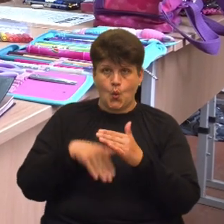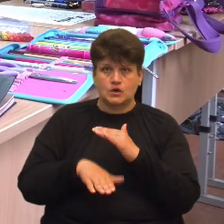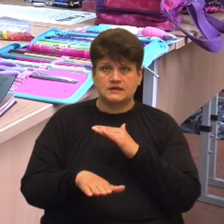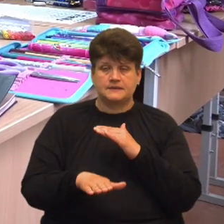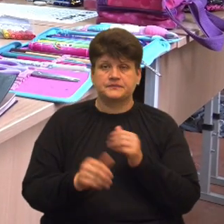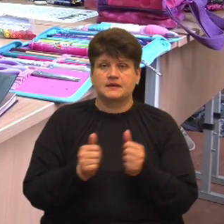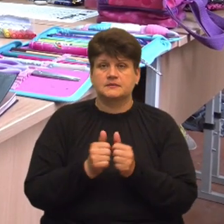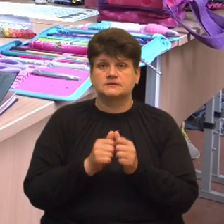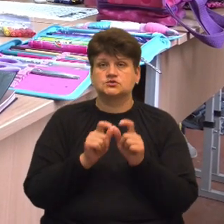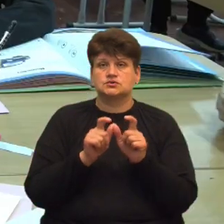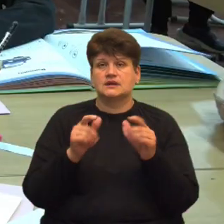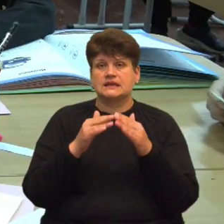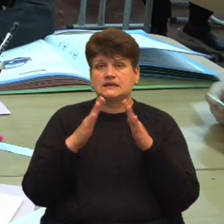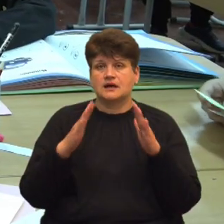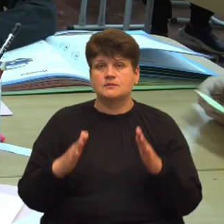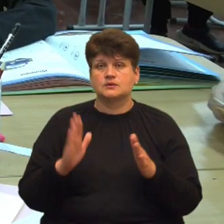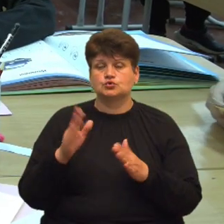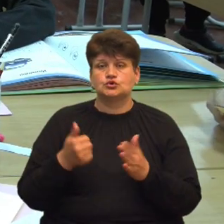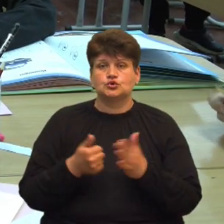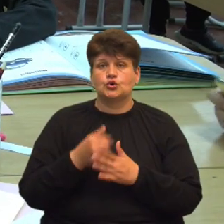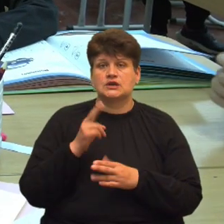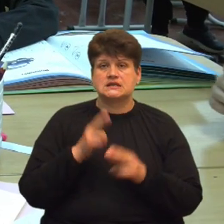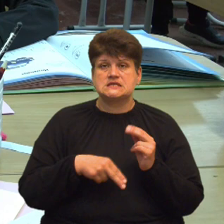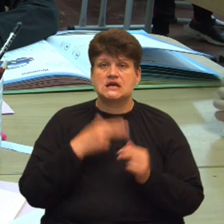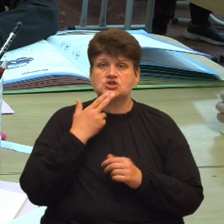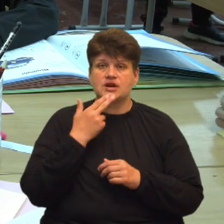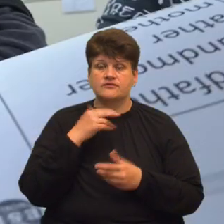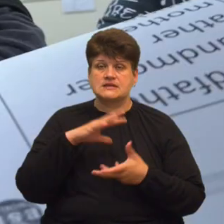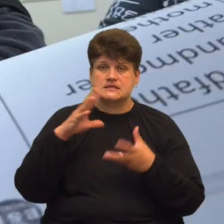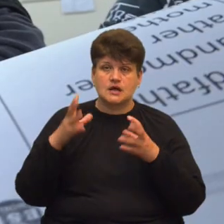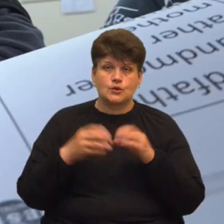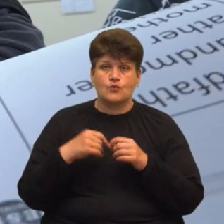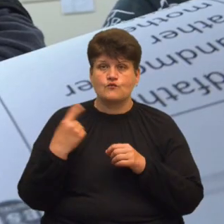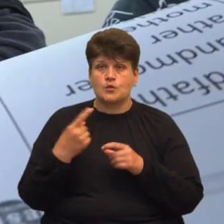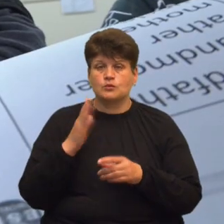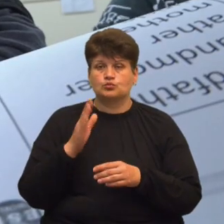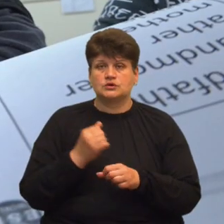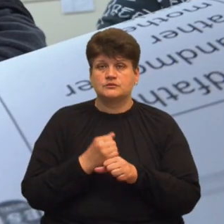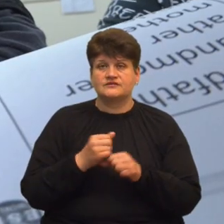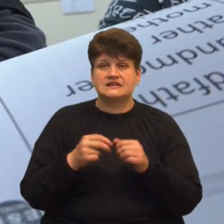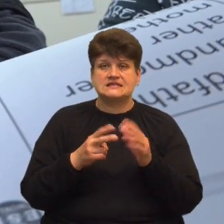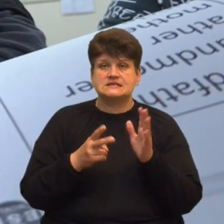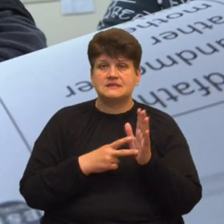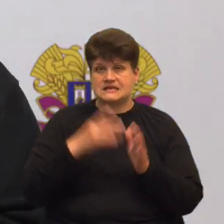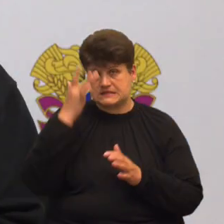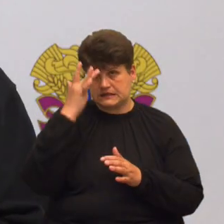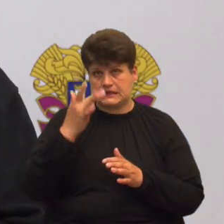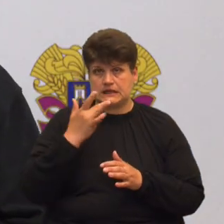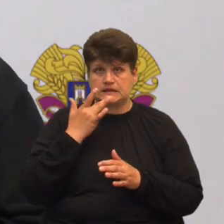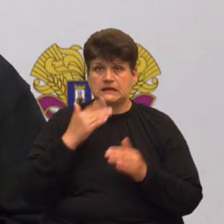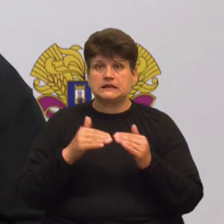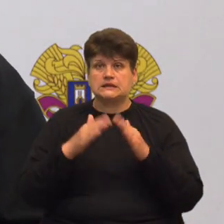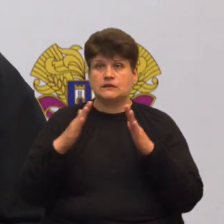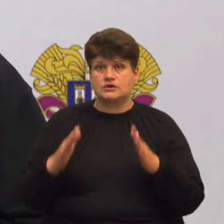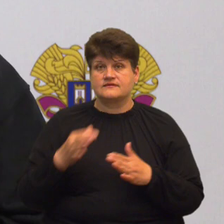табір триватиме до кінця червня, каже Оксана Гіль. Загалом в області влітку працюватиме 17 літніх таборів, розповів начальник